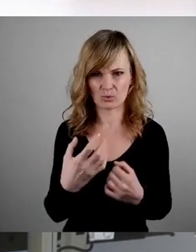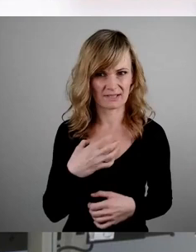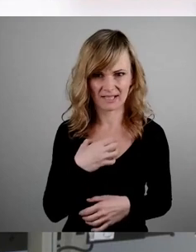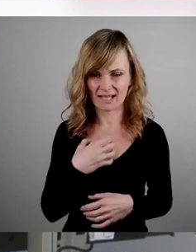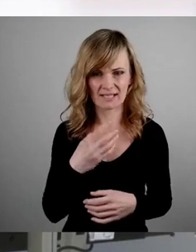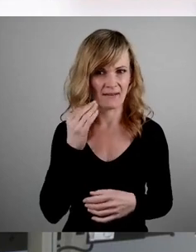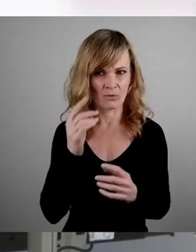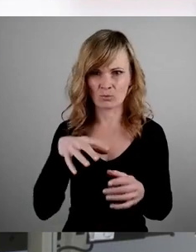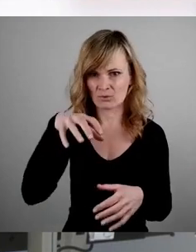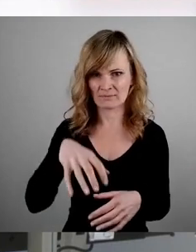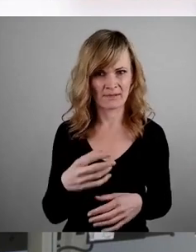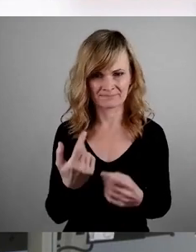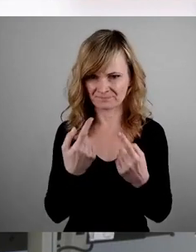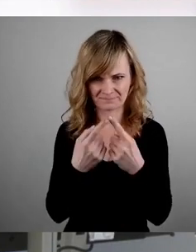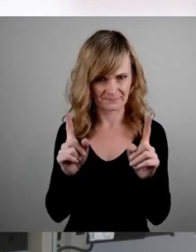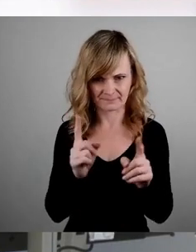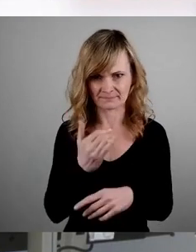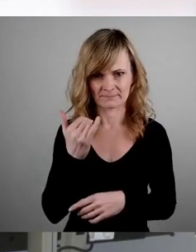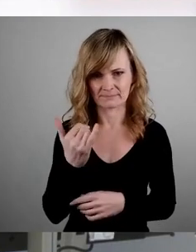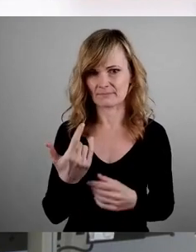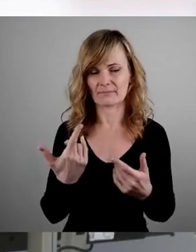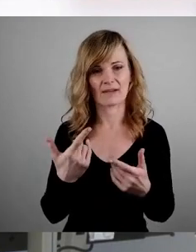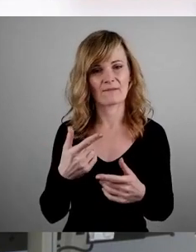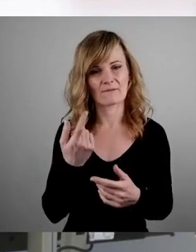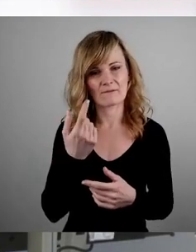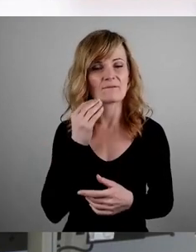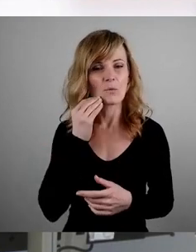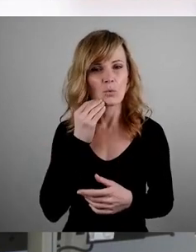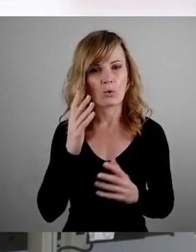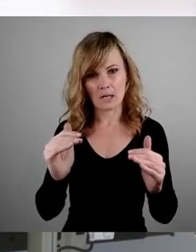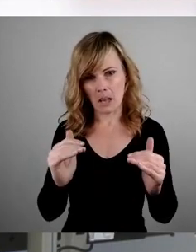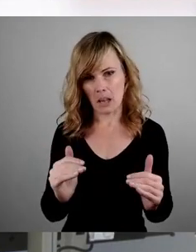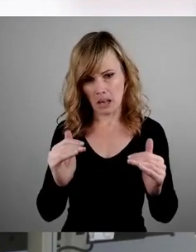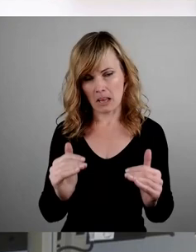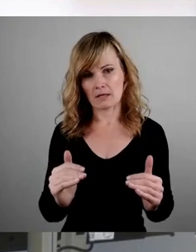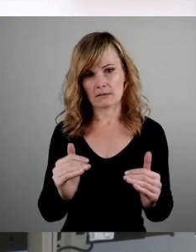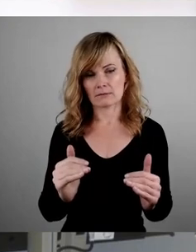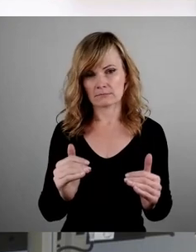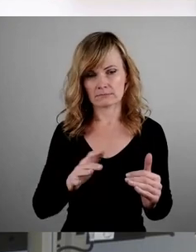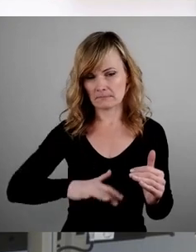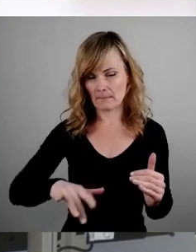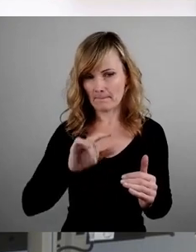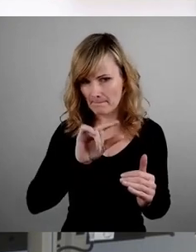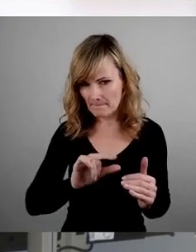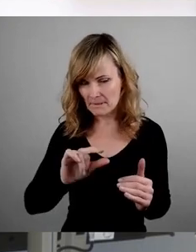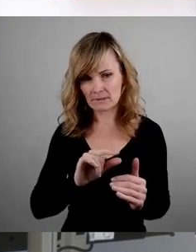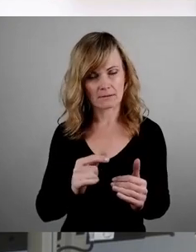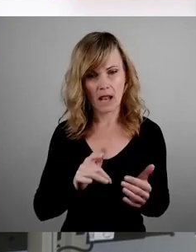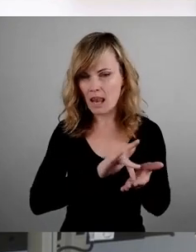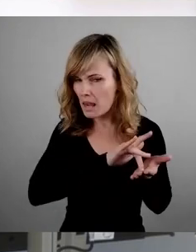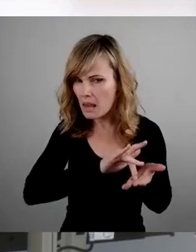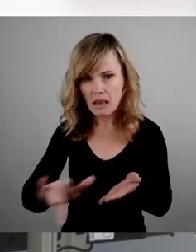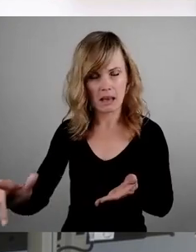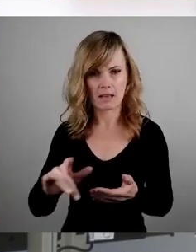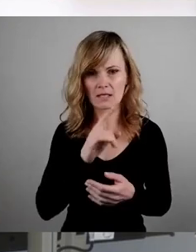Die ist nämlich die, dass in den unteren Preissegmenten der Wohnungsmarkt nahezu leergefegt ist. Wenn man eine Wohnung sucht mit einem schmalen